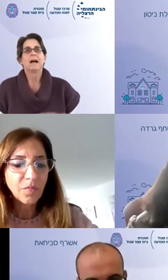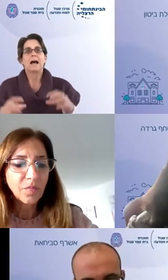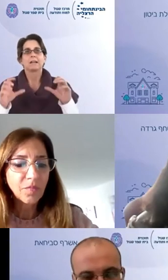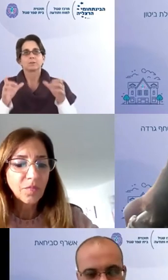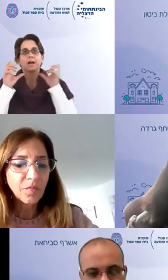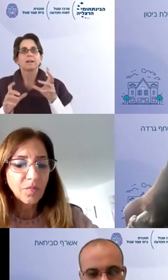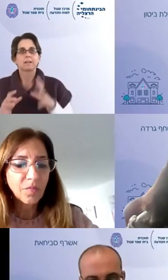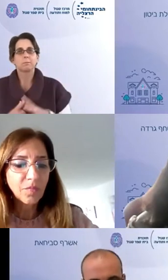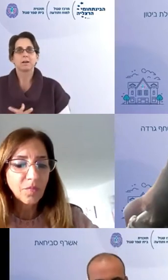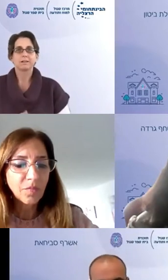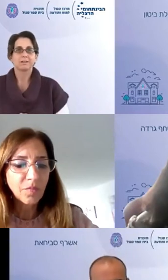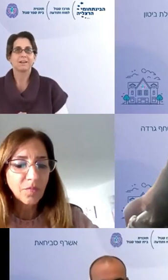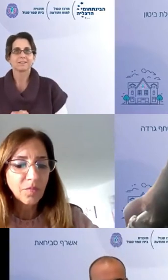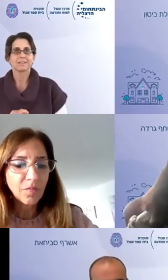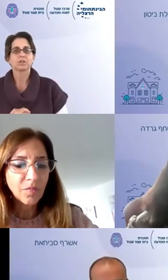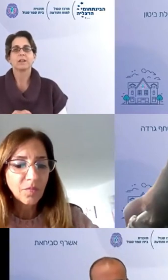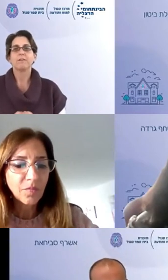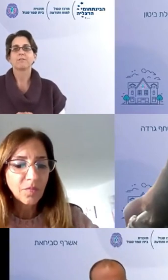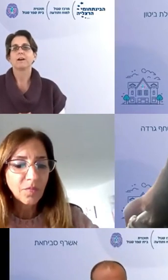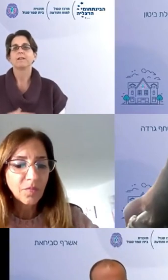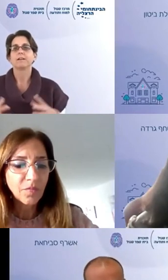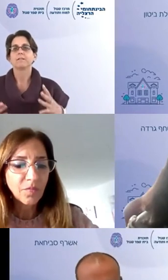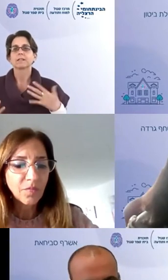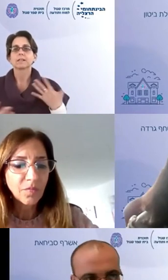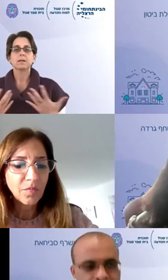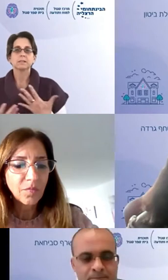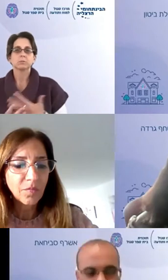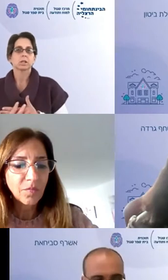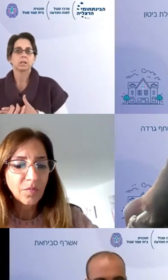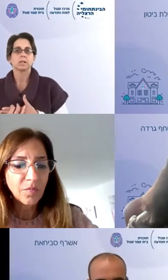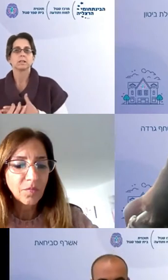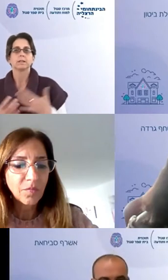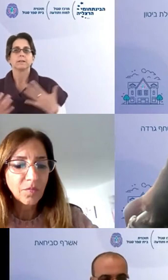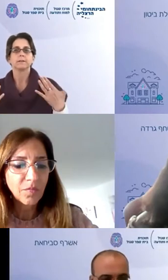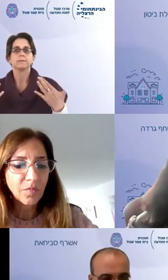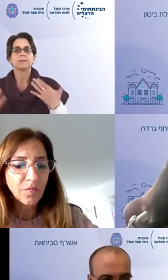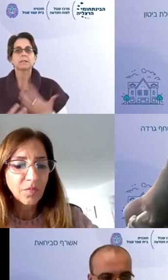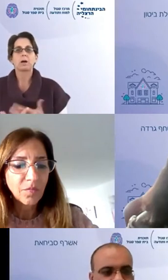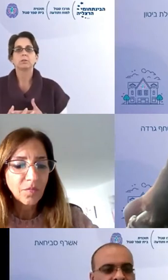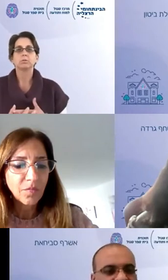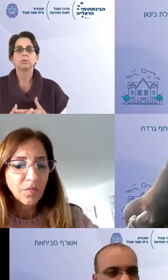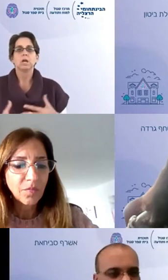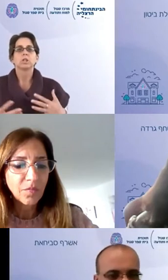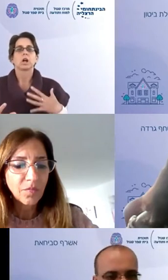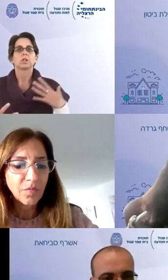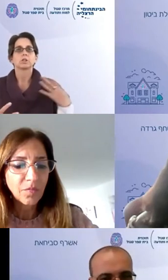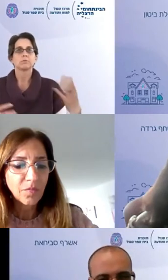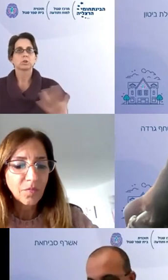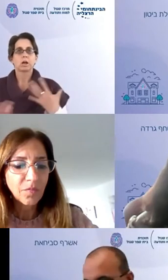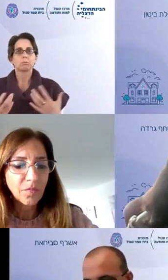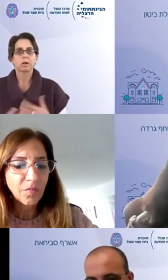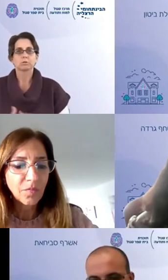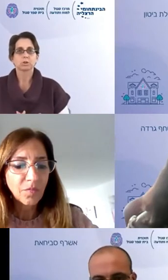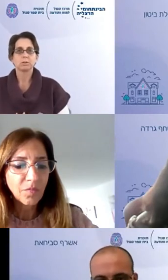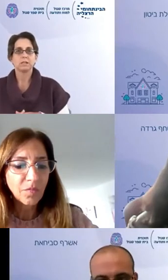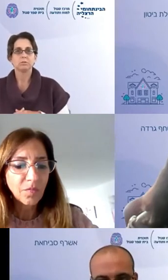אני רוצה רגע להתחבר להרצאה של נווה ולהזכיר בעצם ש נווה סיפרה לנו שהחשיבות